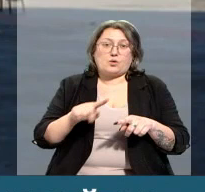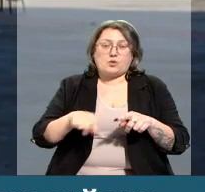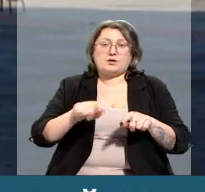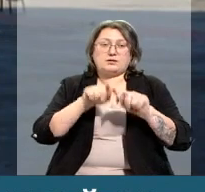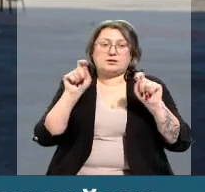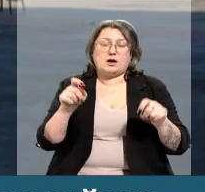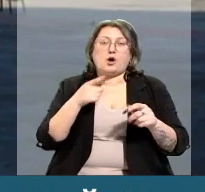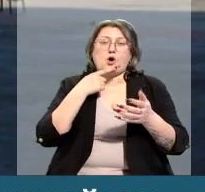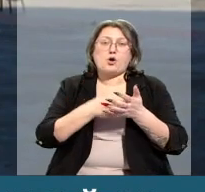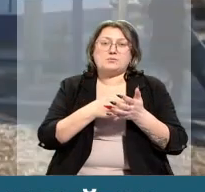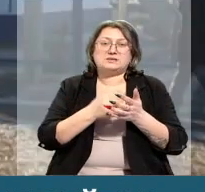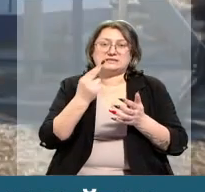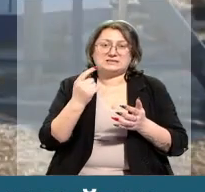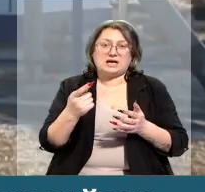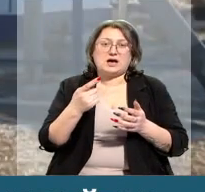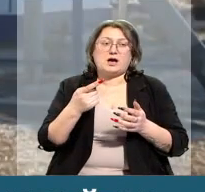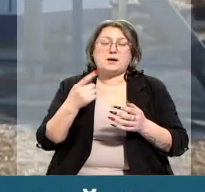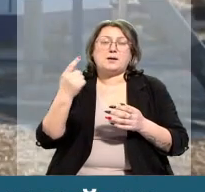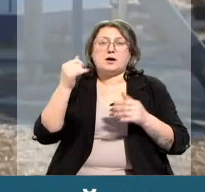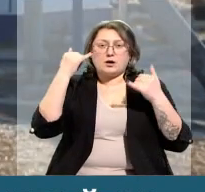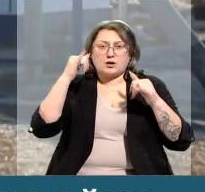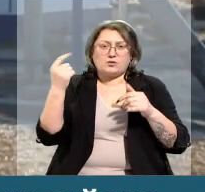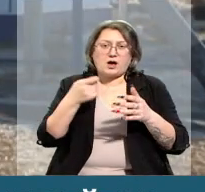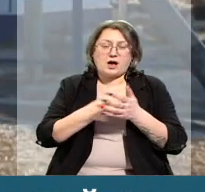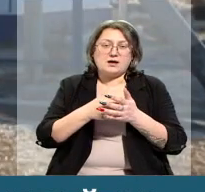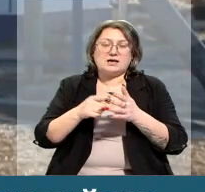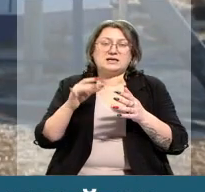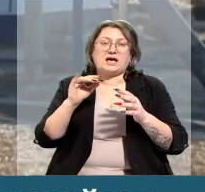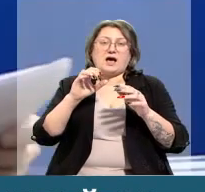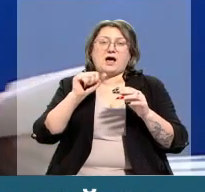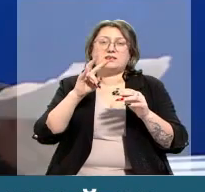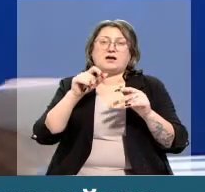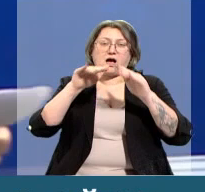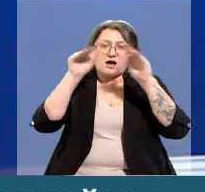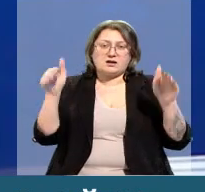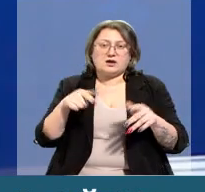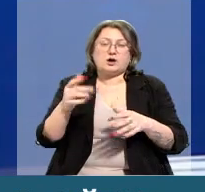запустят комбикормовый цех, племенное хозяйство и ангары для хранения зерна.